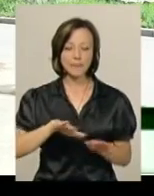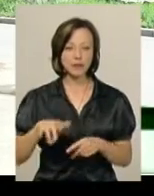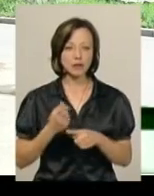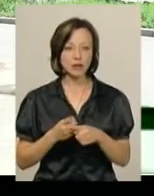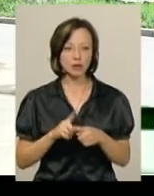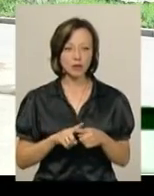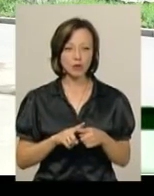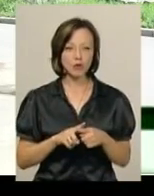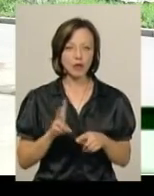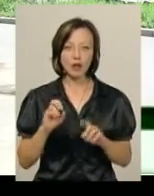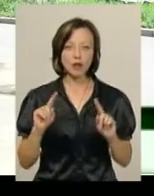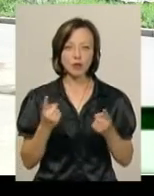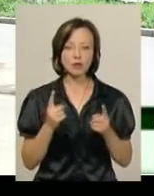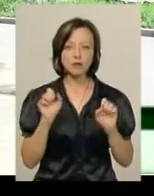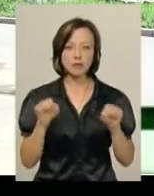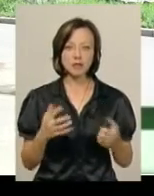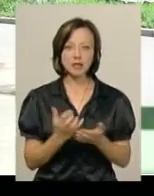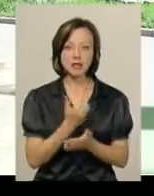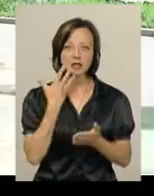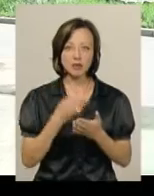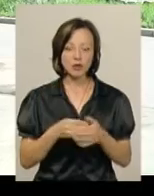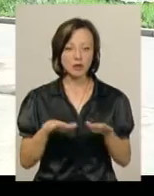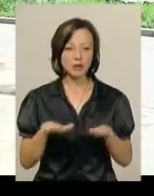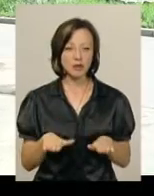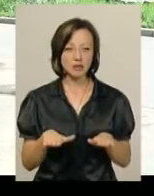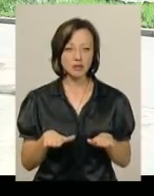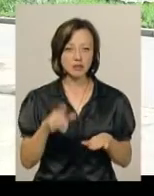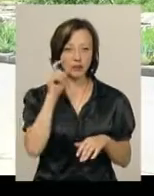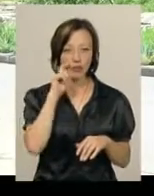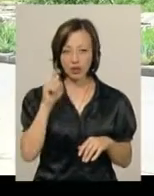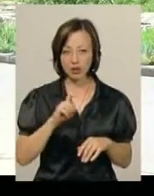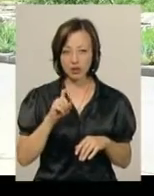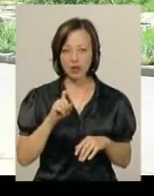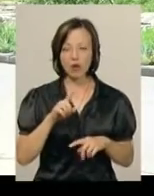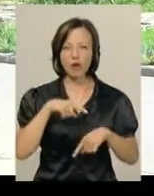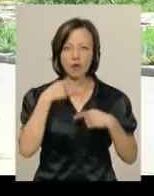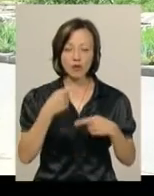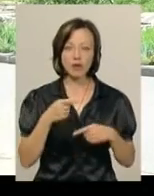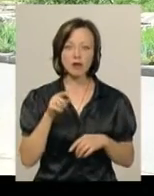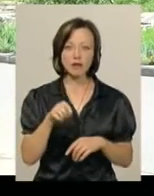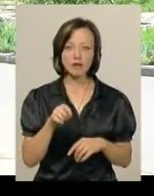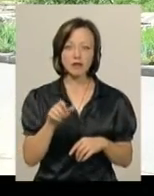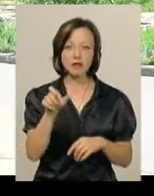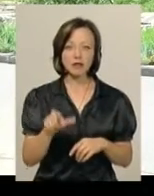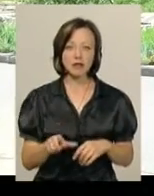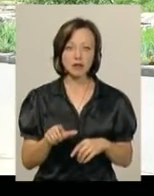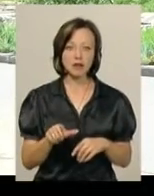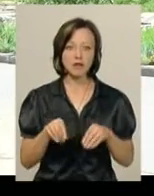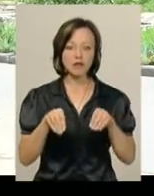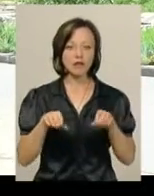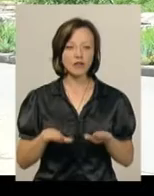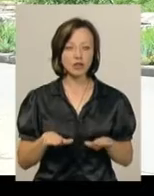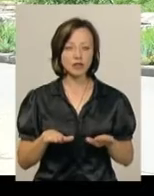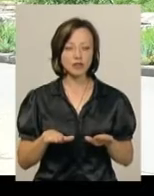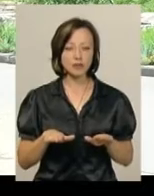не дуже міг знайти своє місце в Україні. Говорили, він якраз при мені вирішив